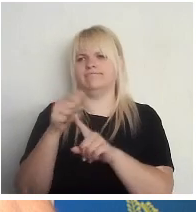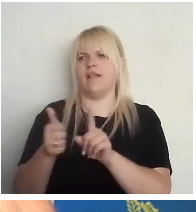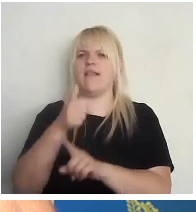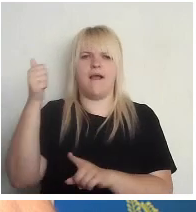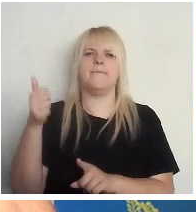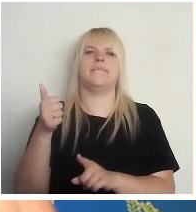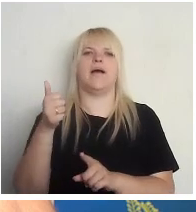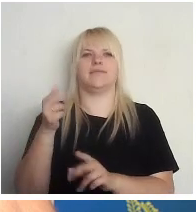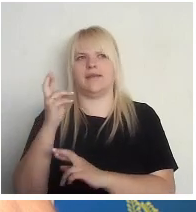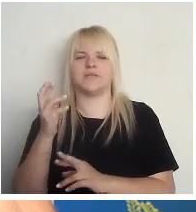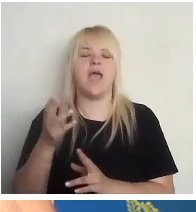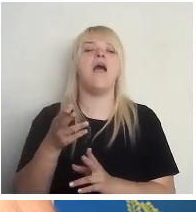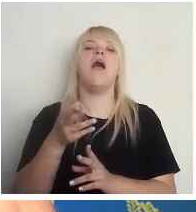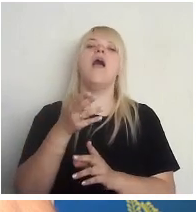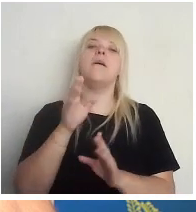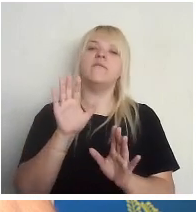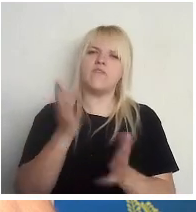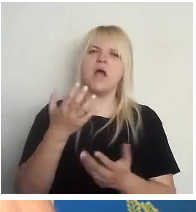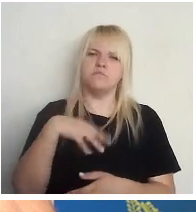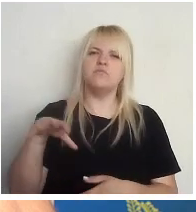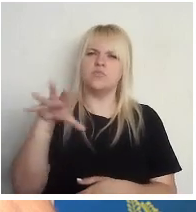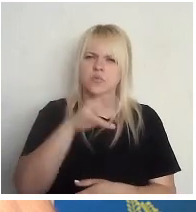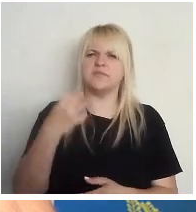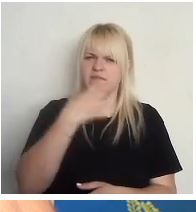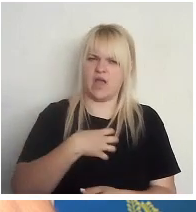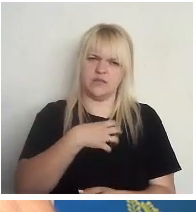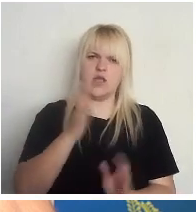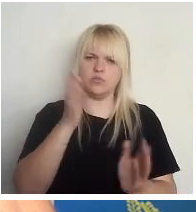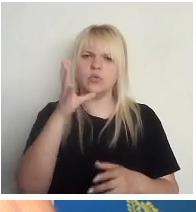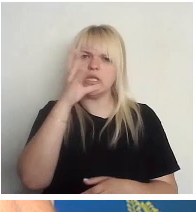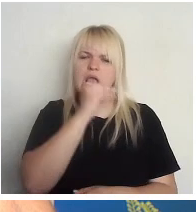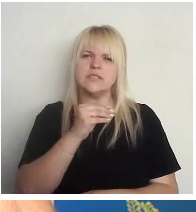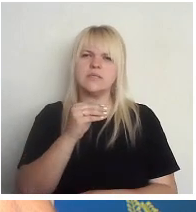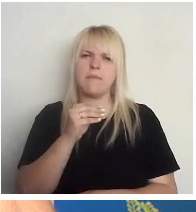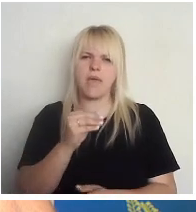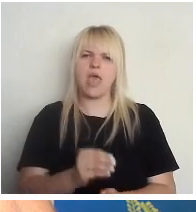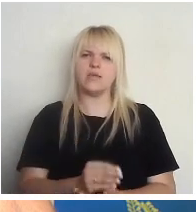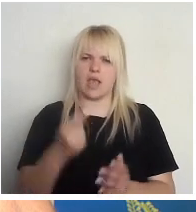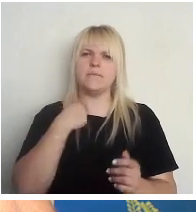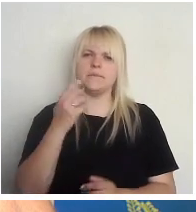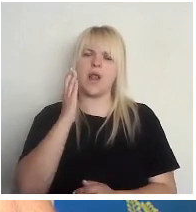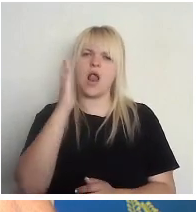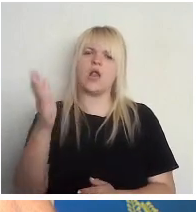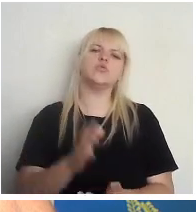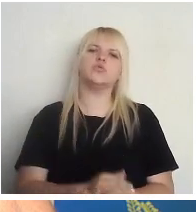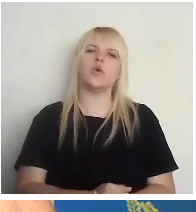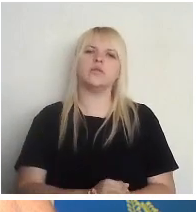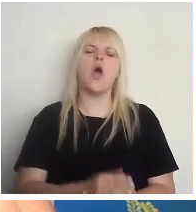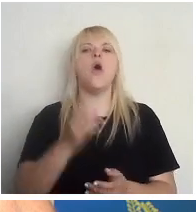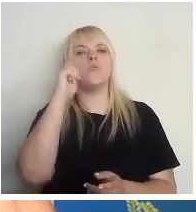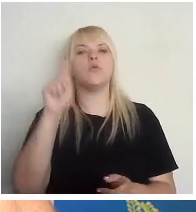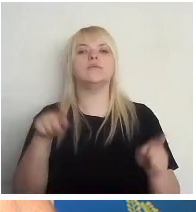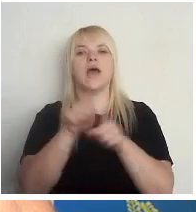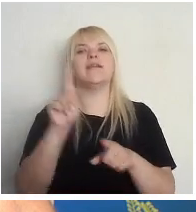vai mums vajadzētu būt iespējai balsot. Protams, mums arī ir